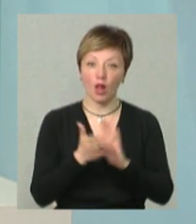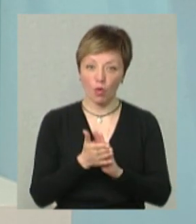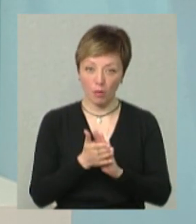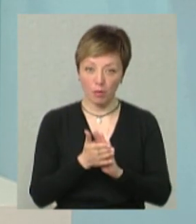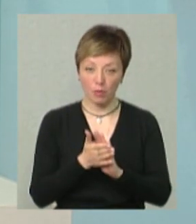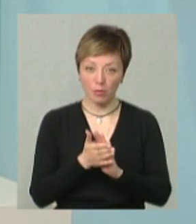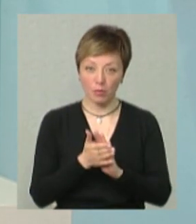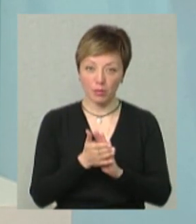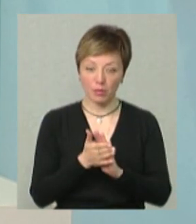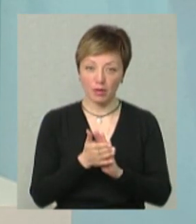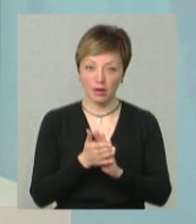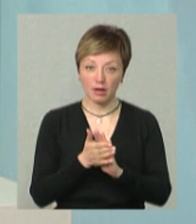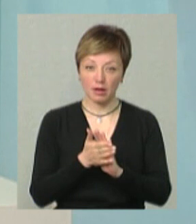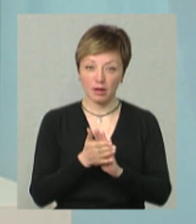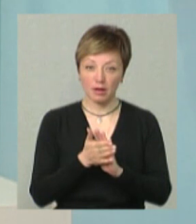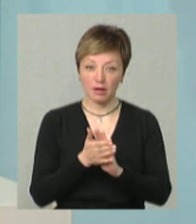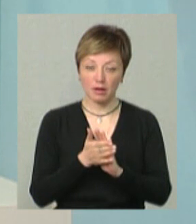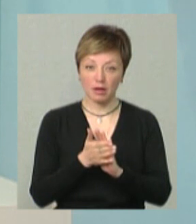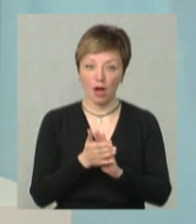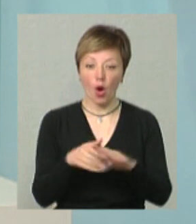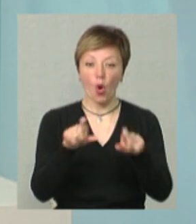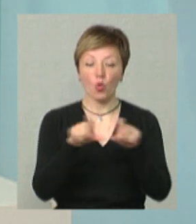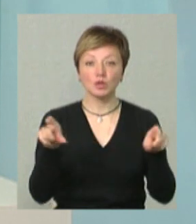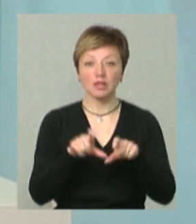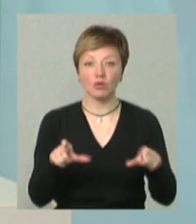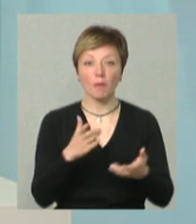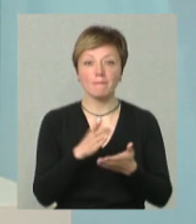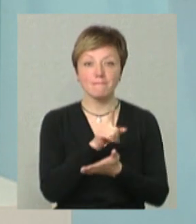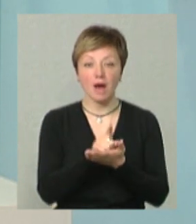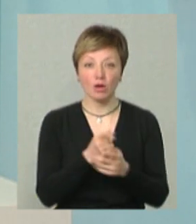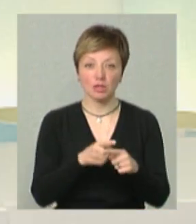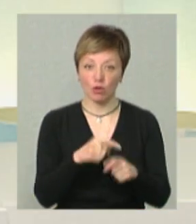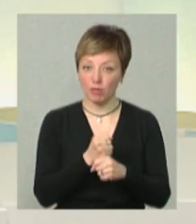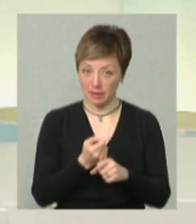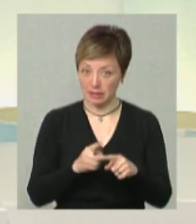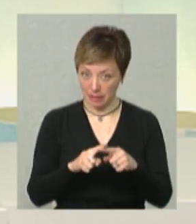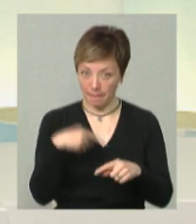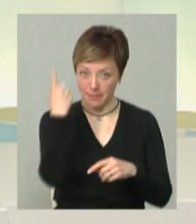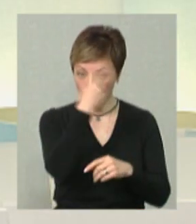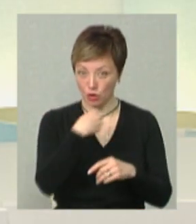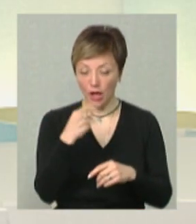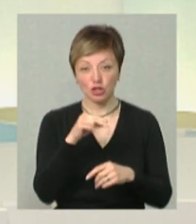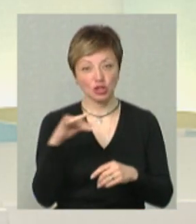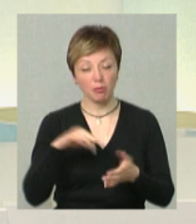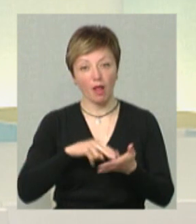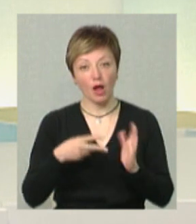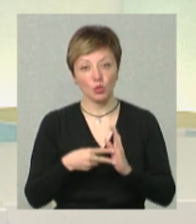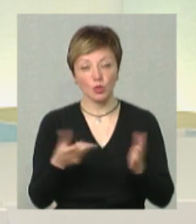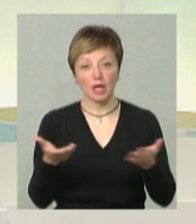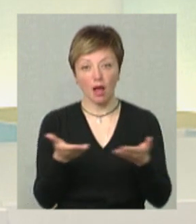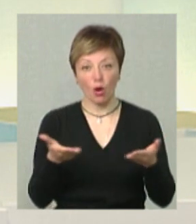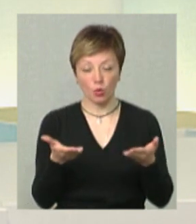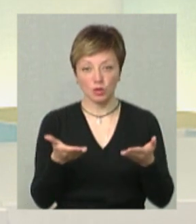ті установи, які мають це робити. Це робиться персонально? Чи плануєте ви якось